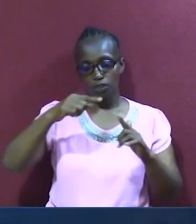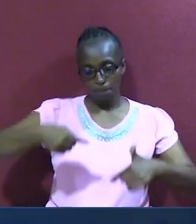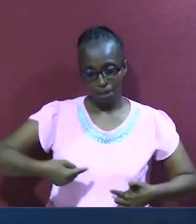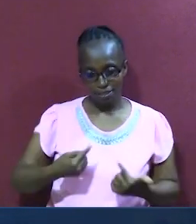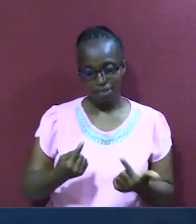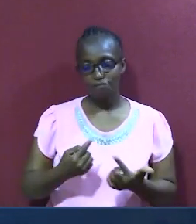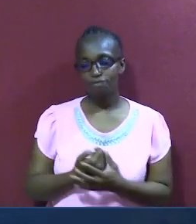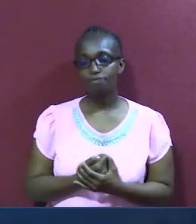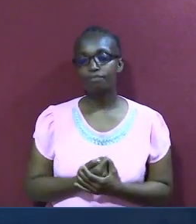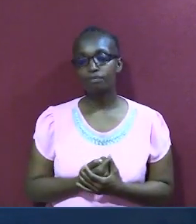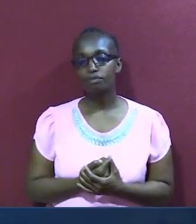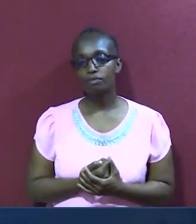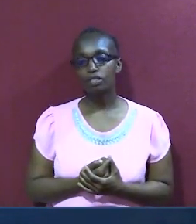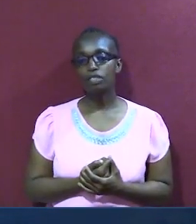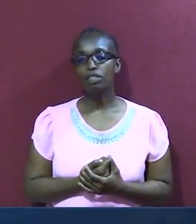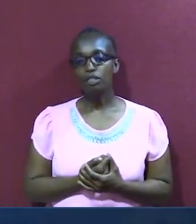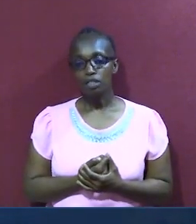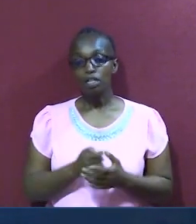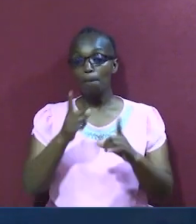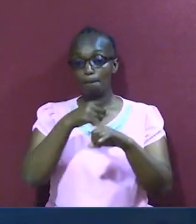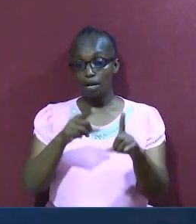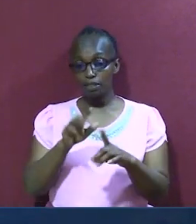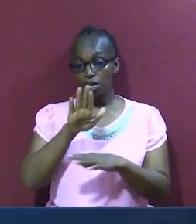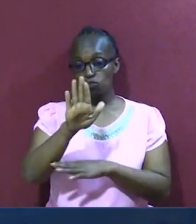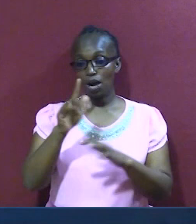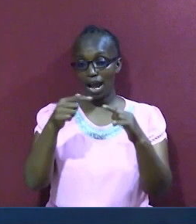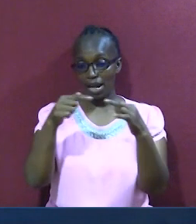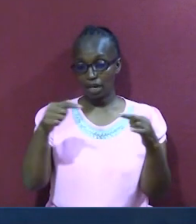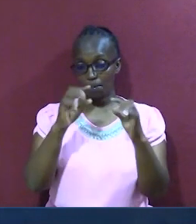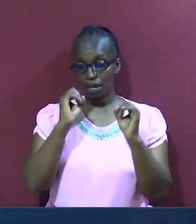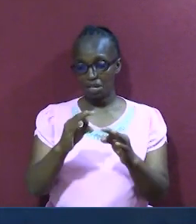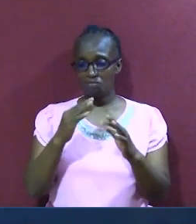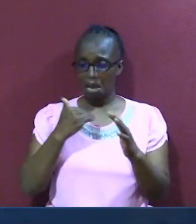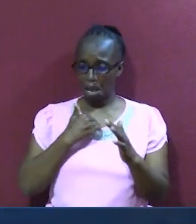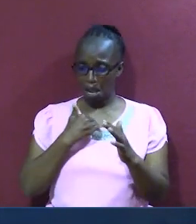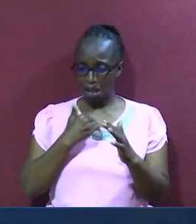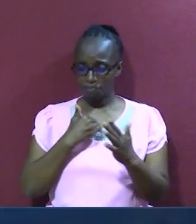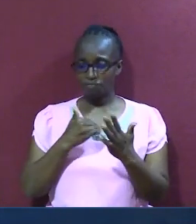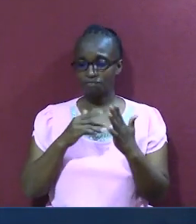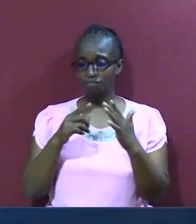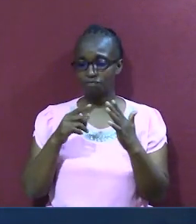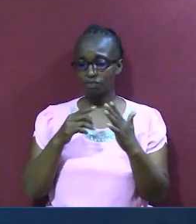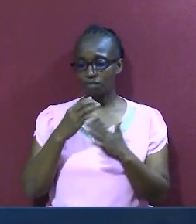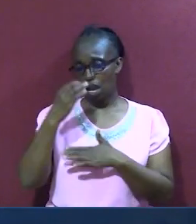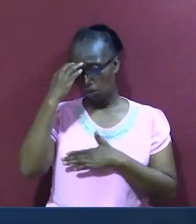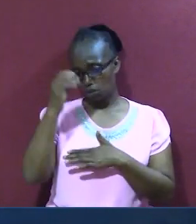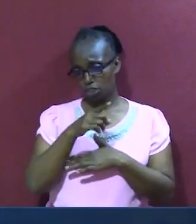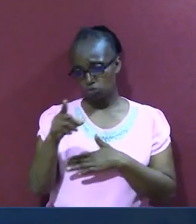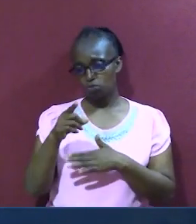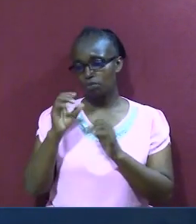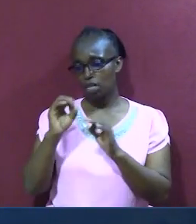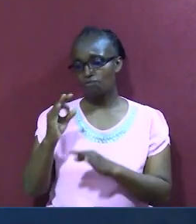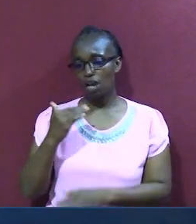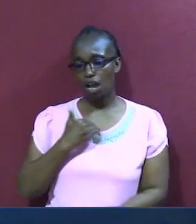anena buwana. Lakini andui yako, akiwa na njaa mlishe, akiwa na kiu mnyeshe,